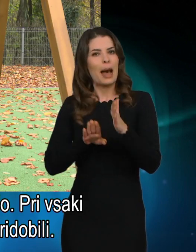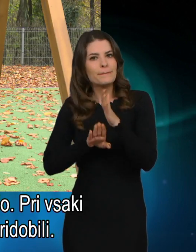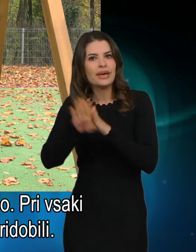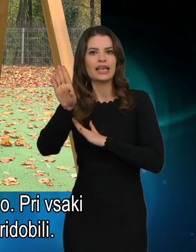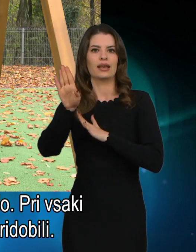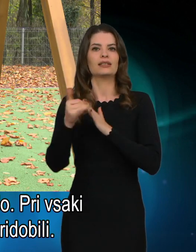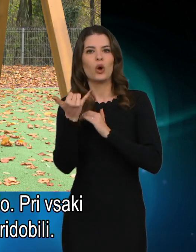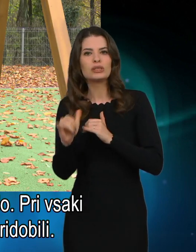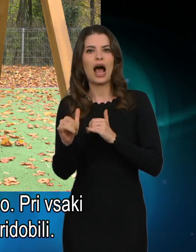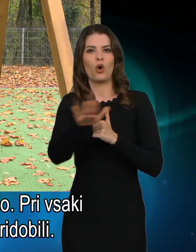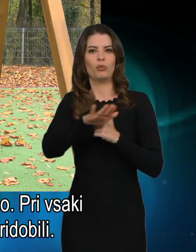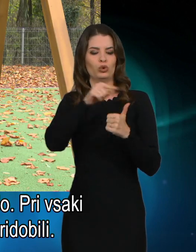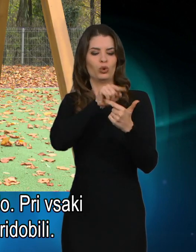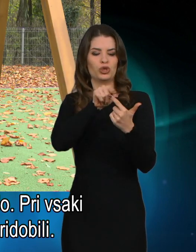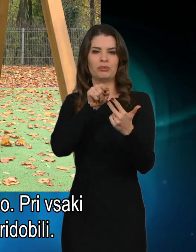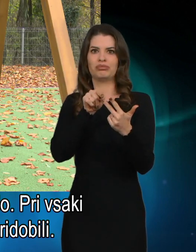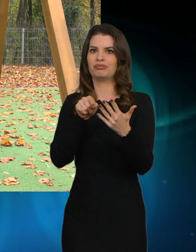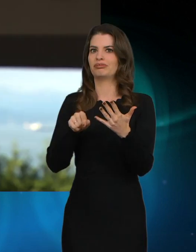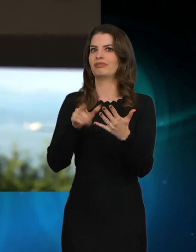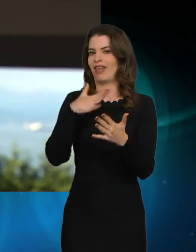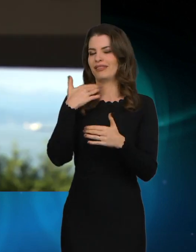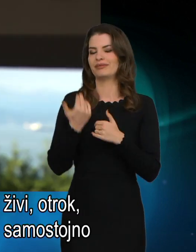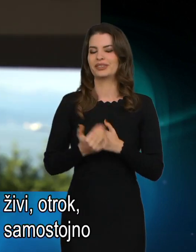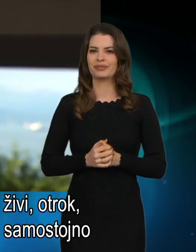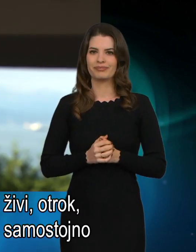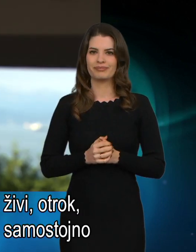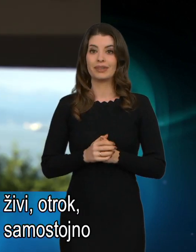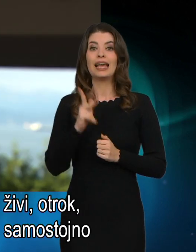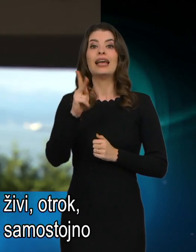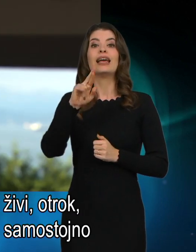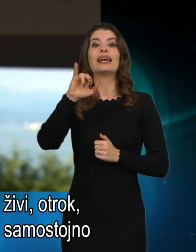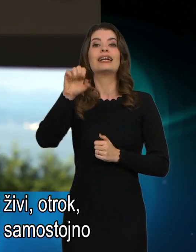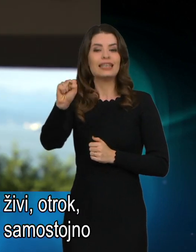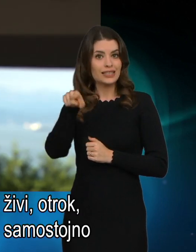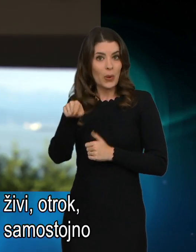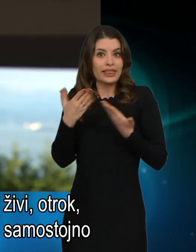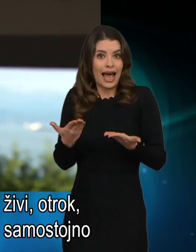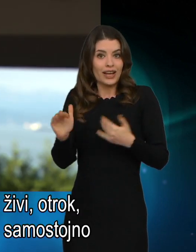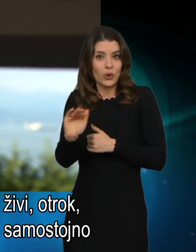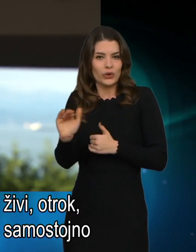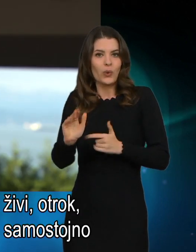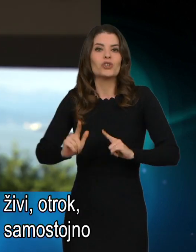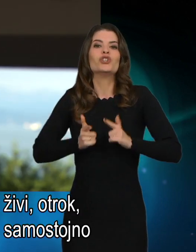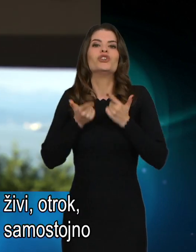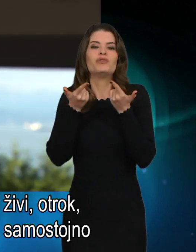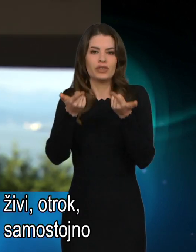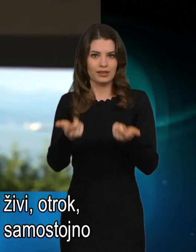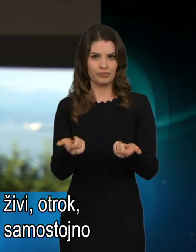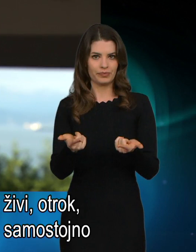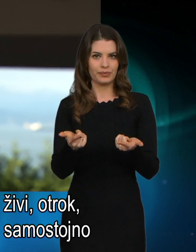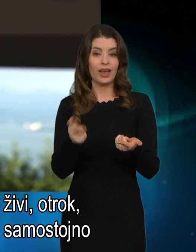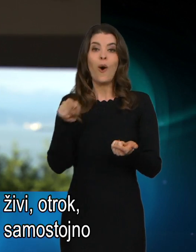vsaki stvari smo nekaj pridobili. kris je danes otrok, ki živi, otrok, ki